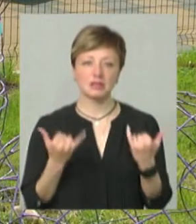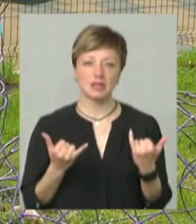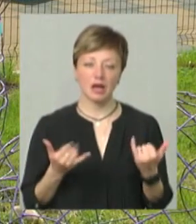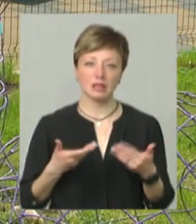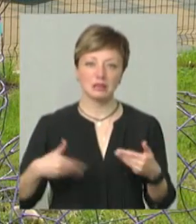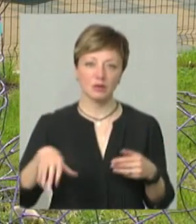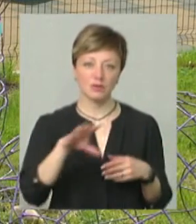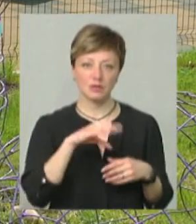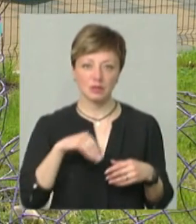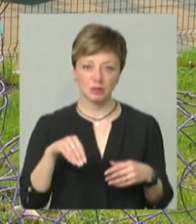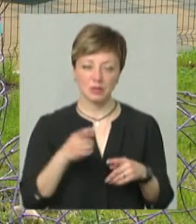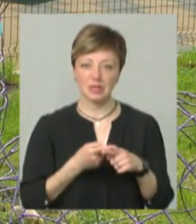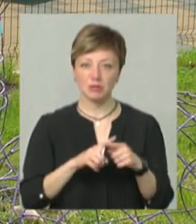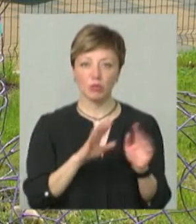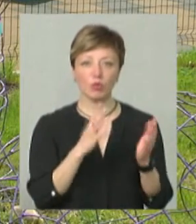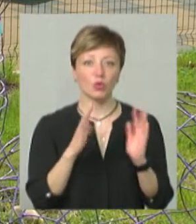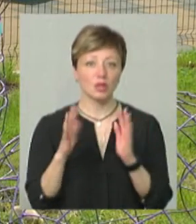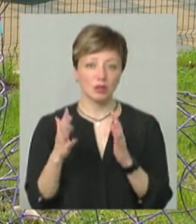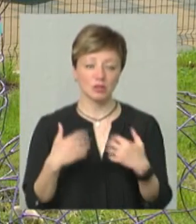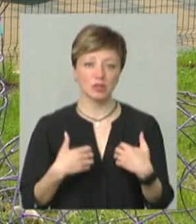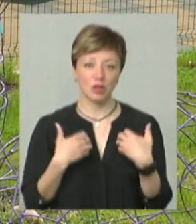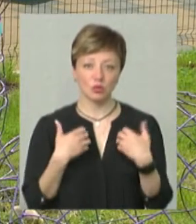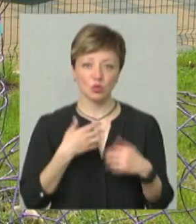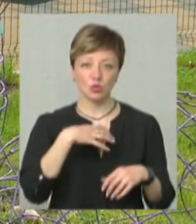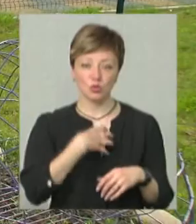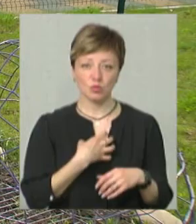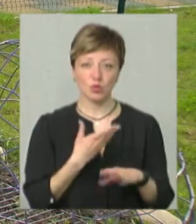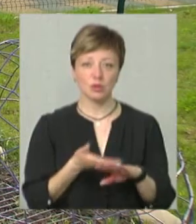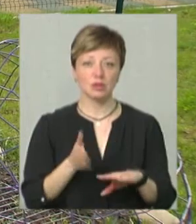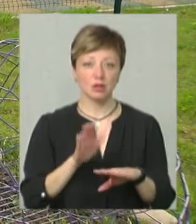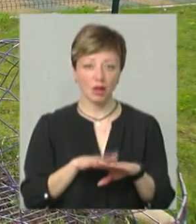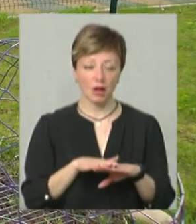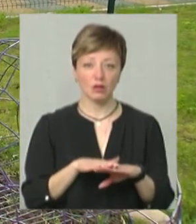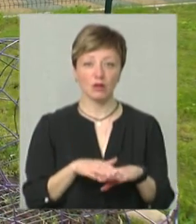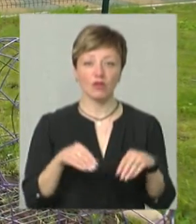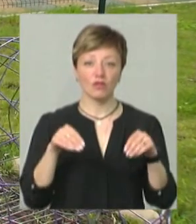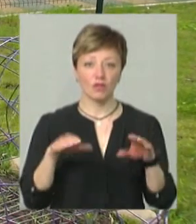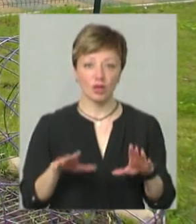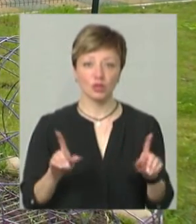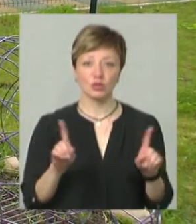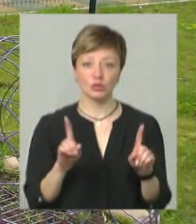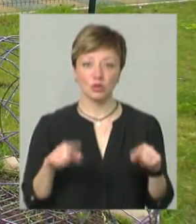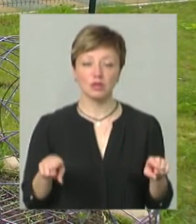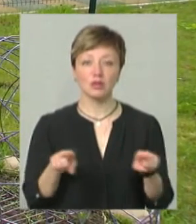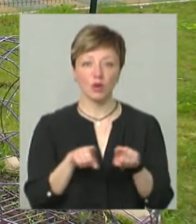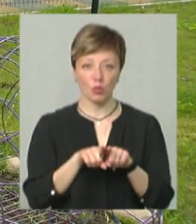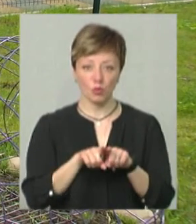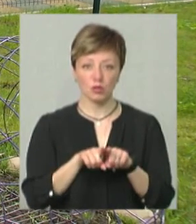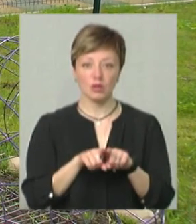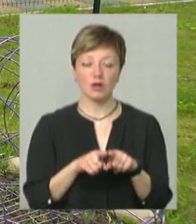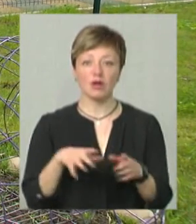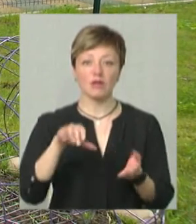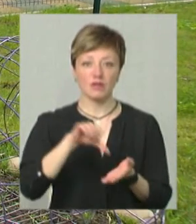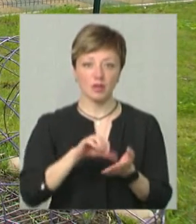всім з цими подіями страшно, сумно і складно. І ми вирішили, що також візьмемо